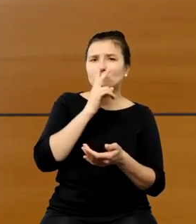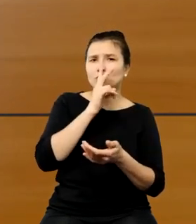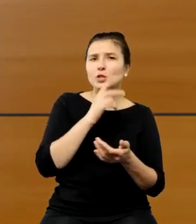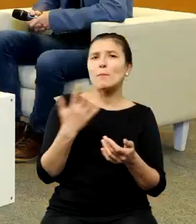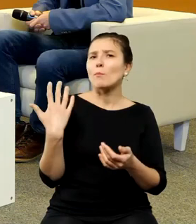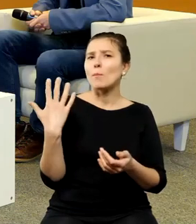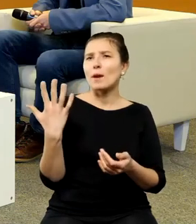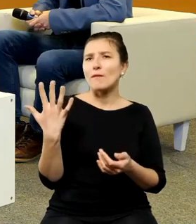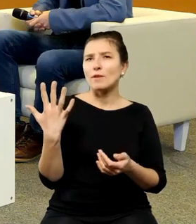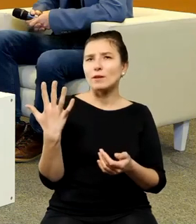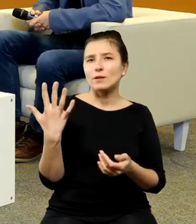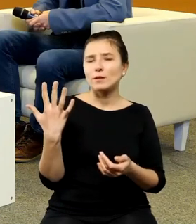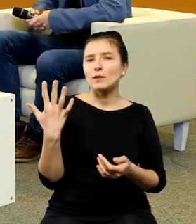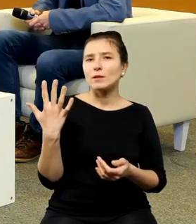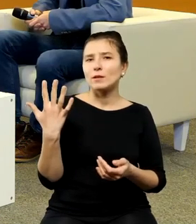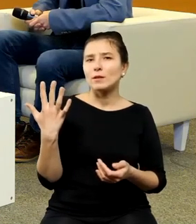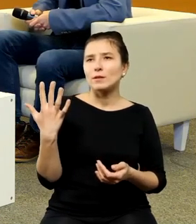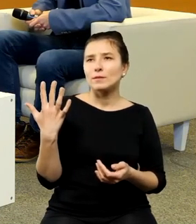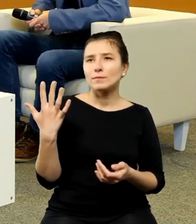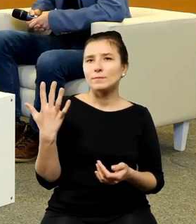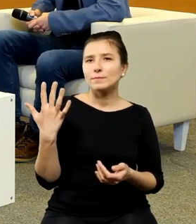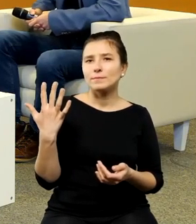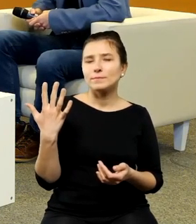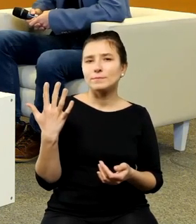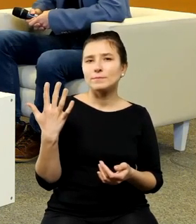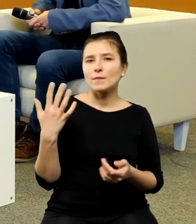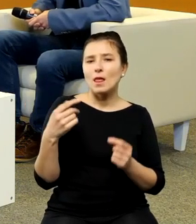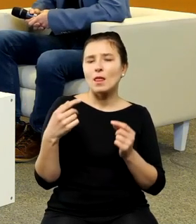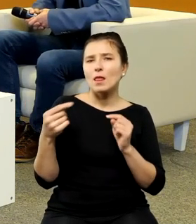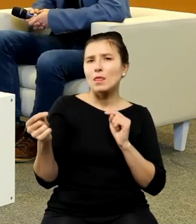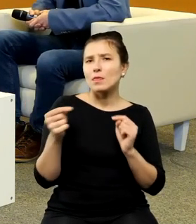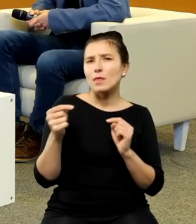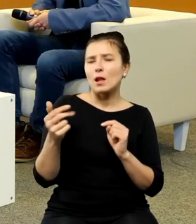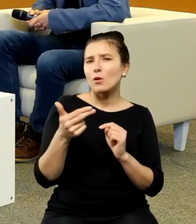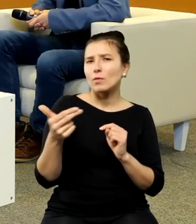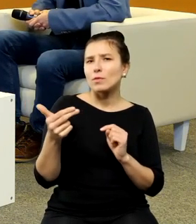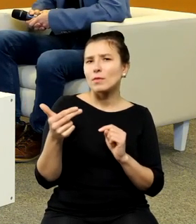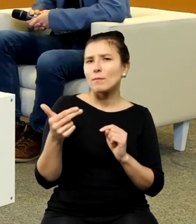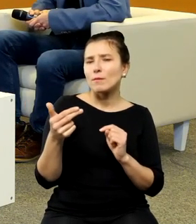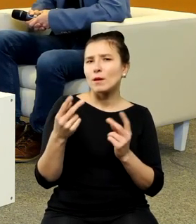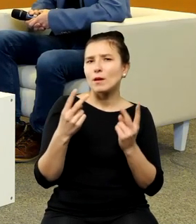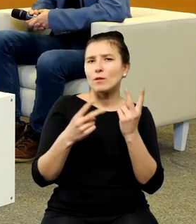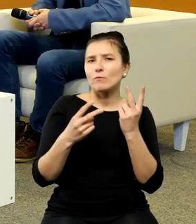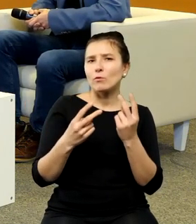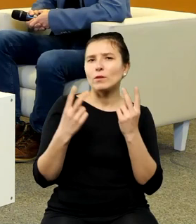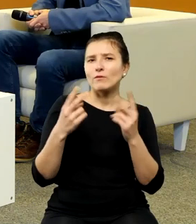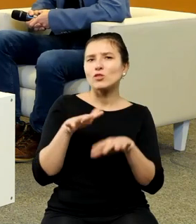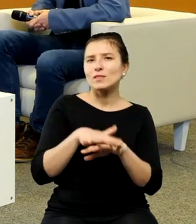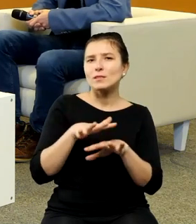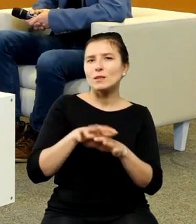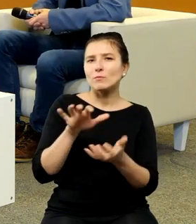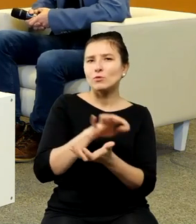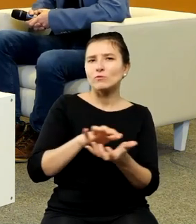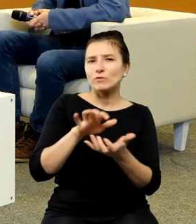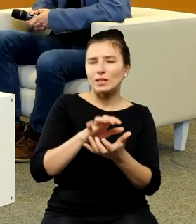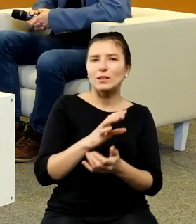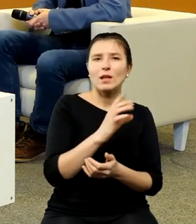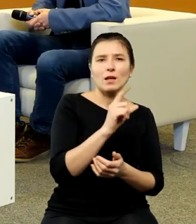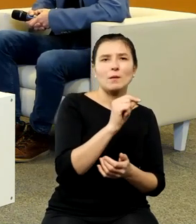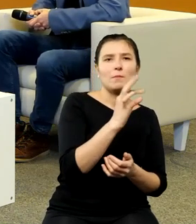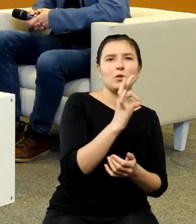stronie, czyli dialogu na temat dwóch najważniejszych systemów świata, ptolomejskiego i